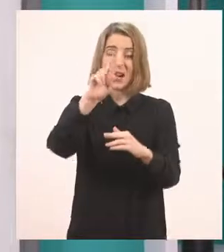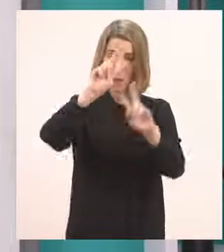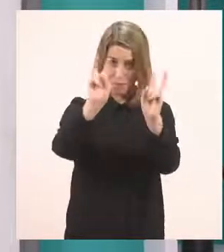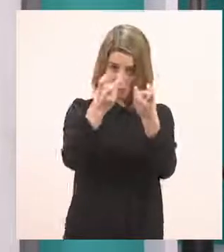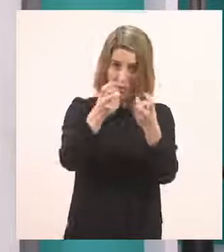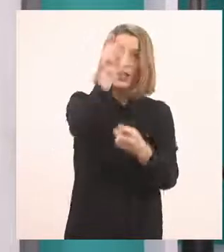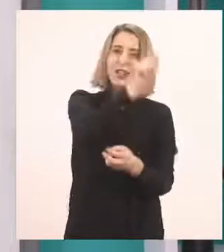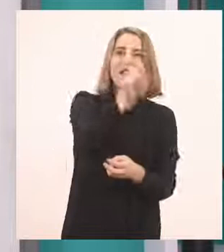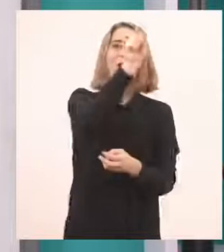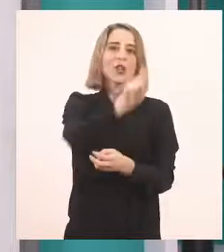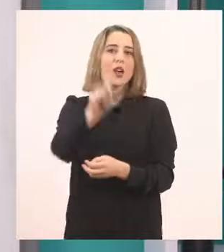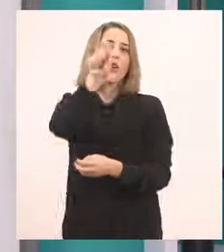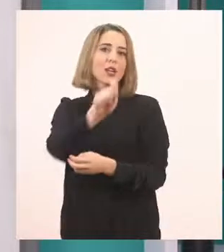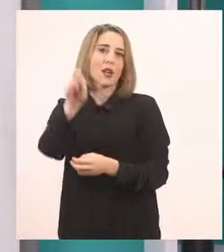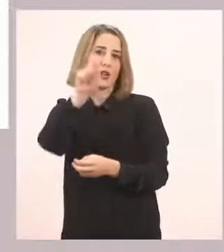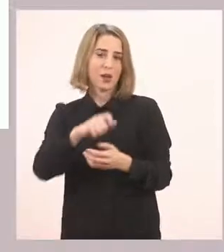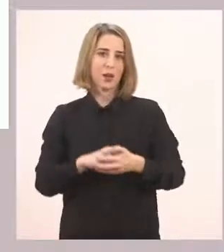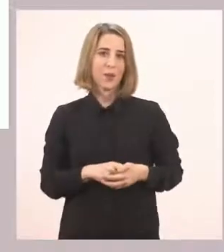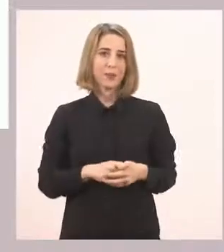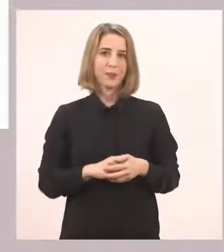Θα τα κυκλώνω και εγώ εδώ πέρα.